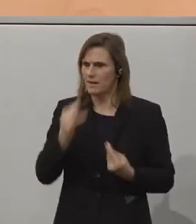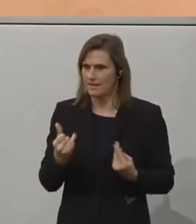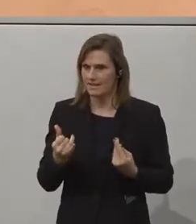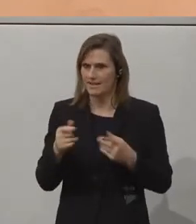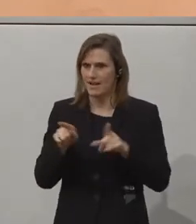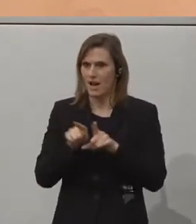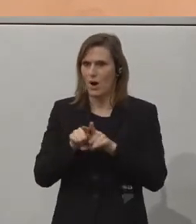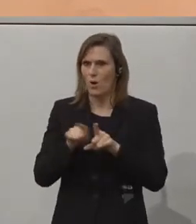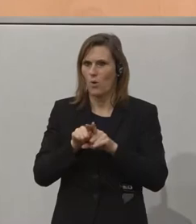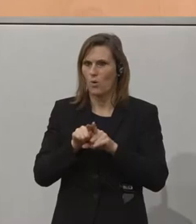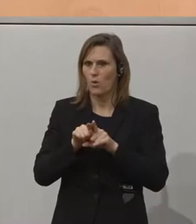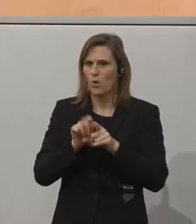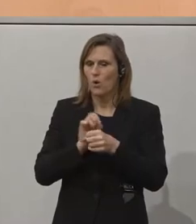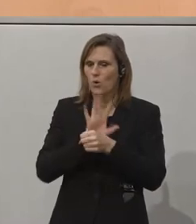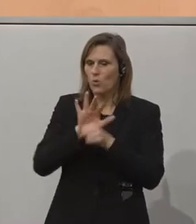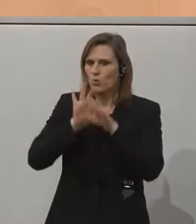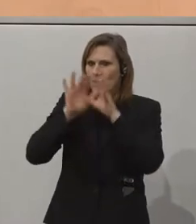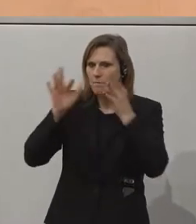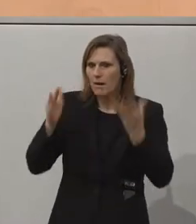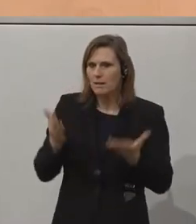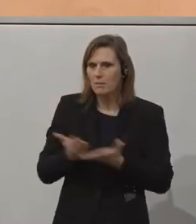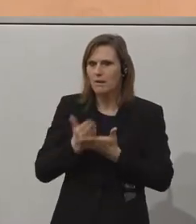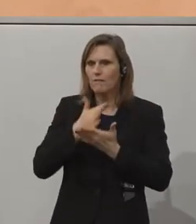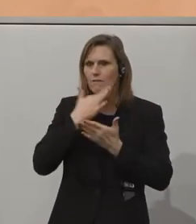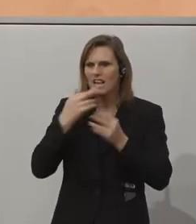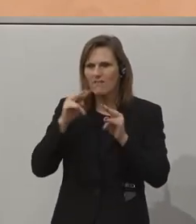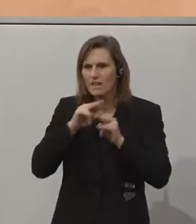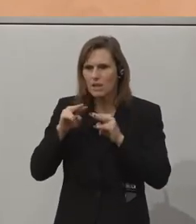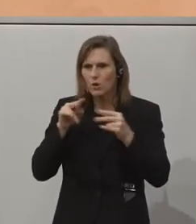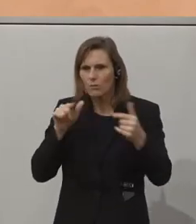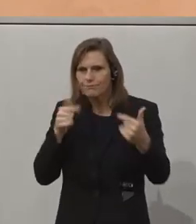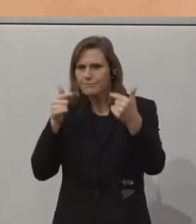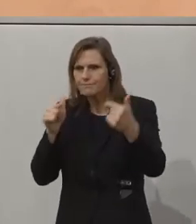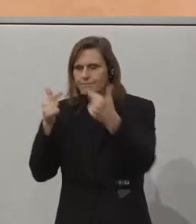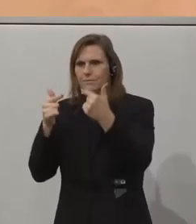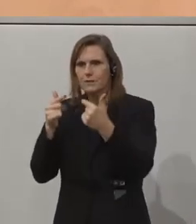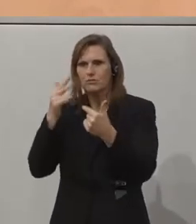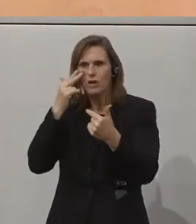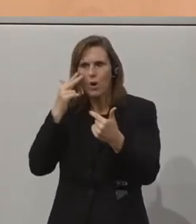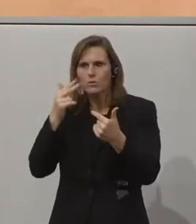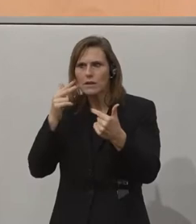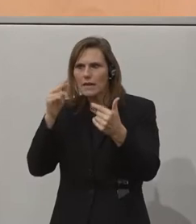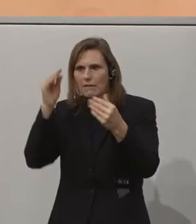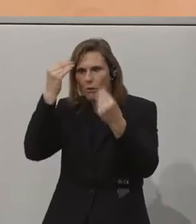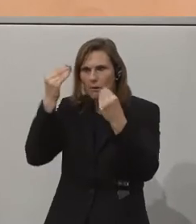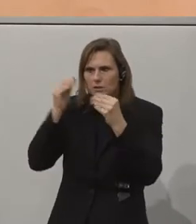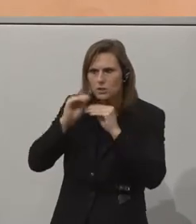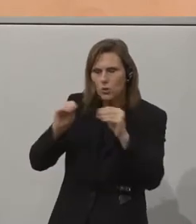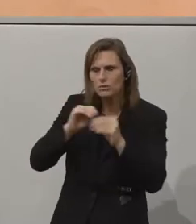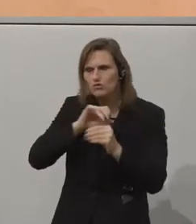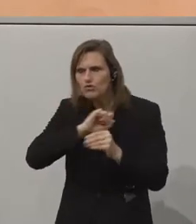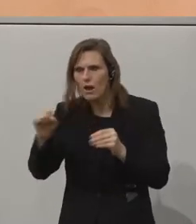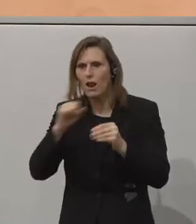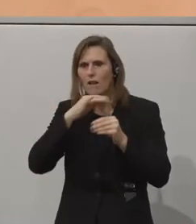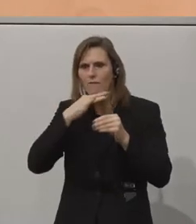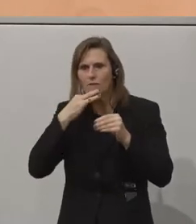Covid-Pandemie und mit ihren vielen Videokonferenzen gezeigt. Die Information schnell zu transportieren, viele Leute zu